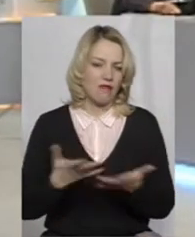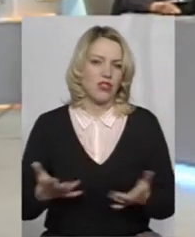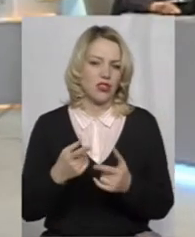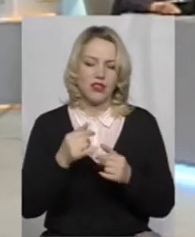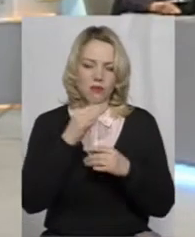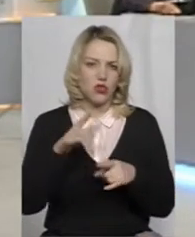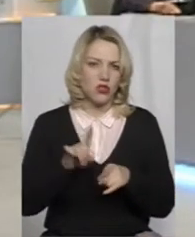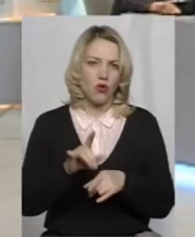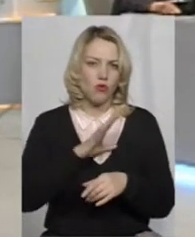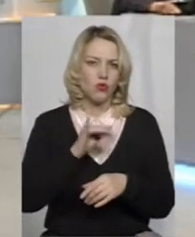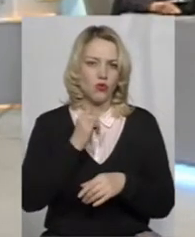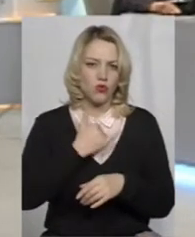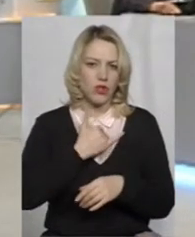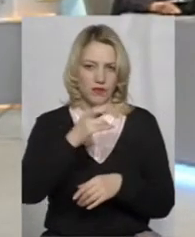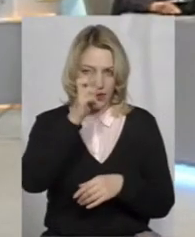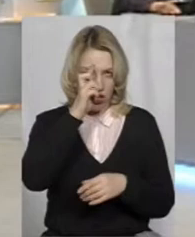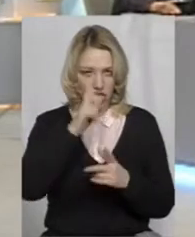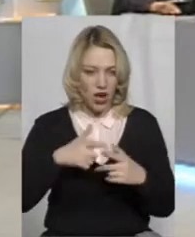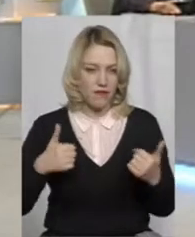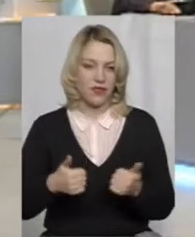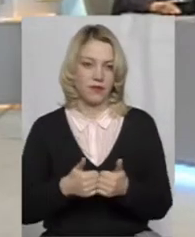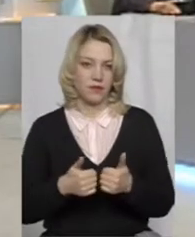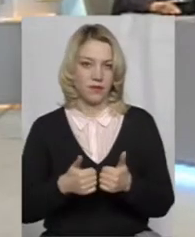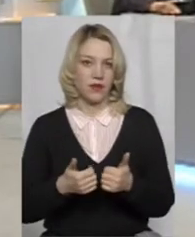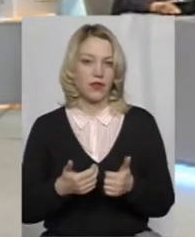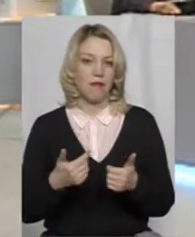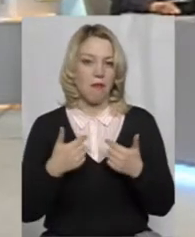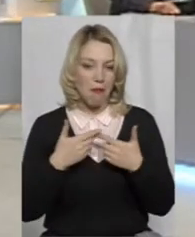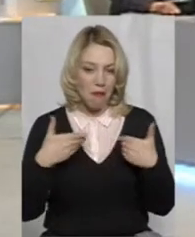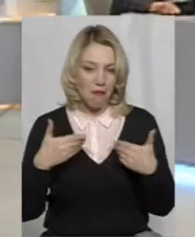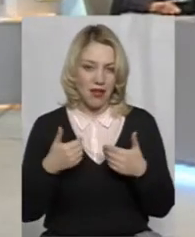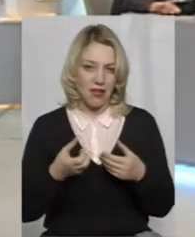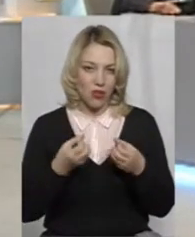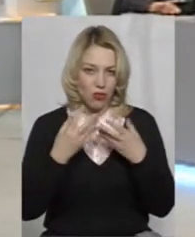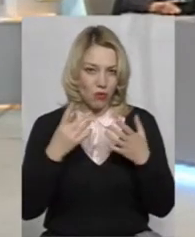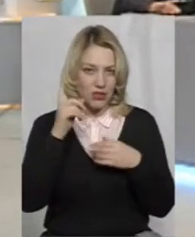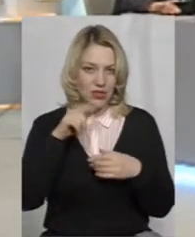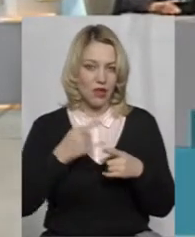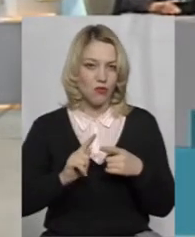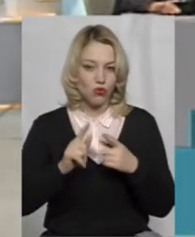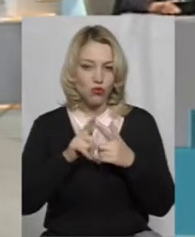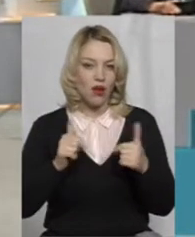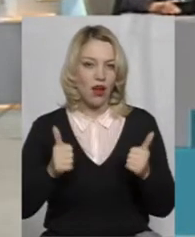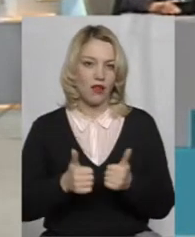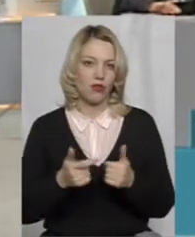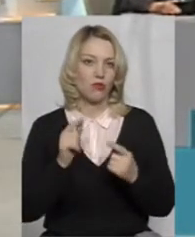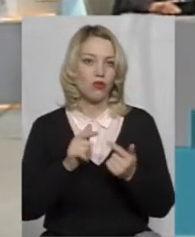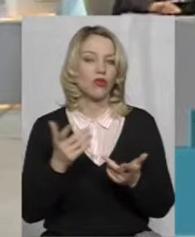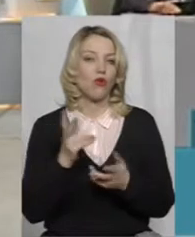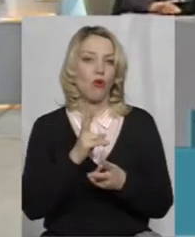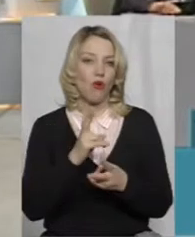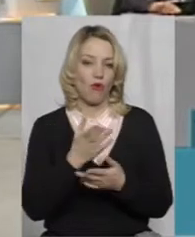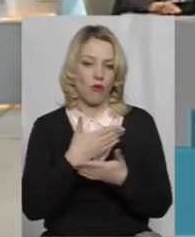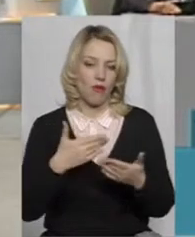бути взагалі в нашій державі. Ми дуже добре знаємо ту страну, проти якої ми воюємо.